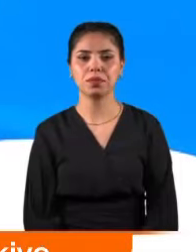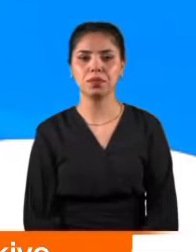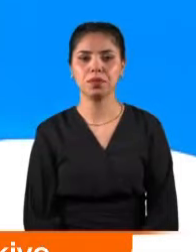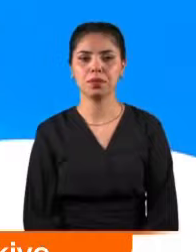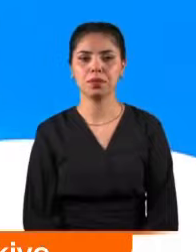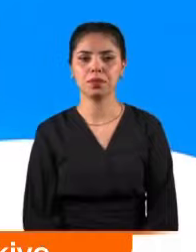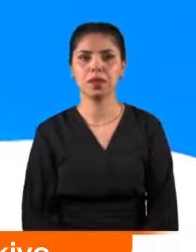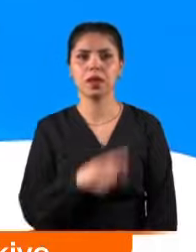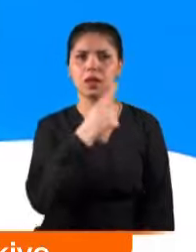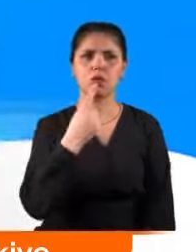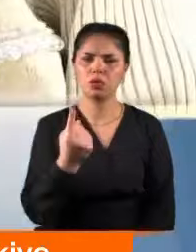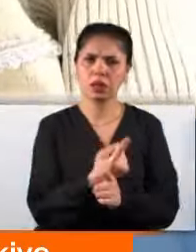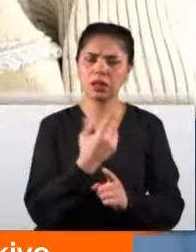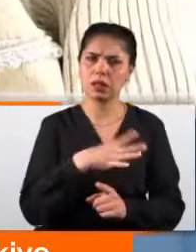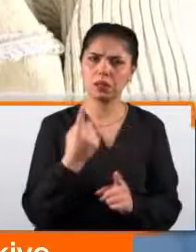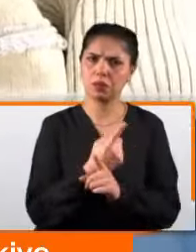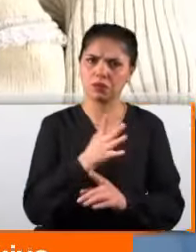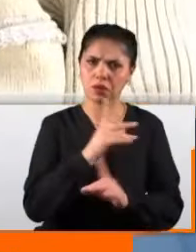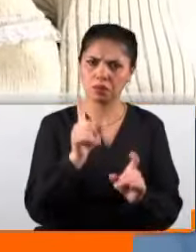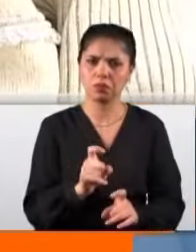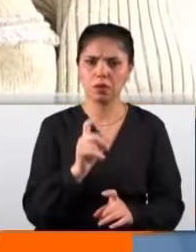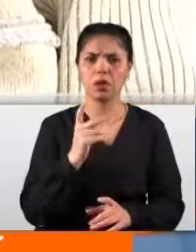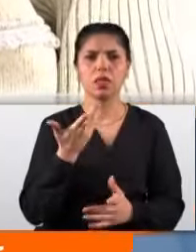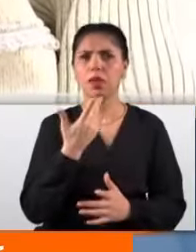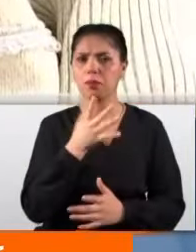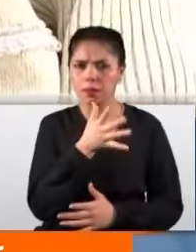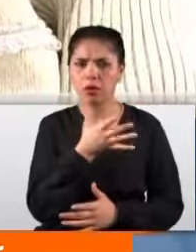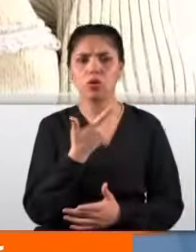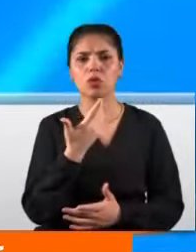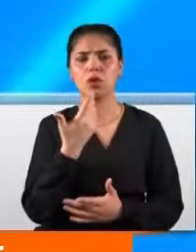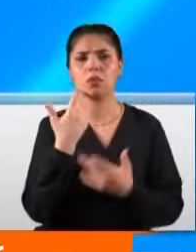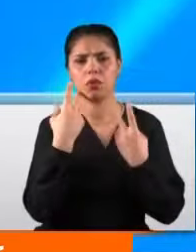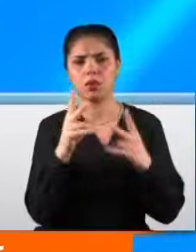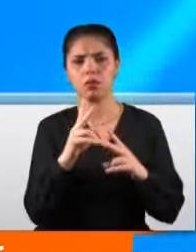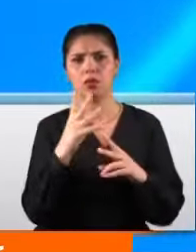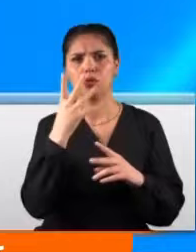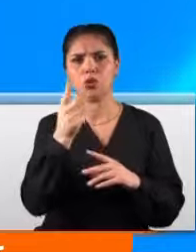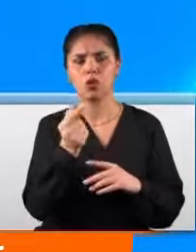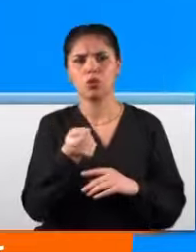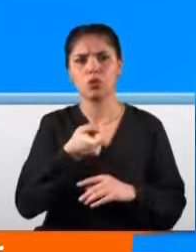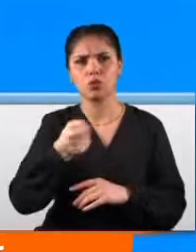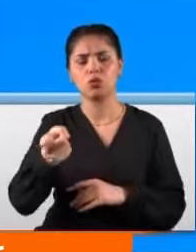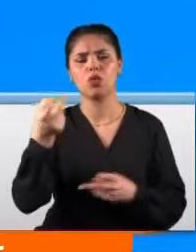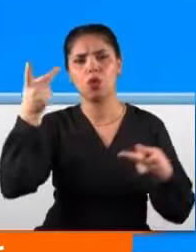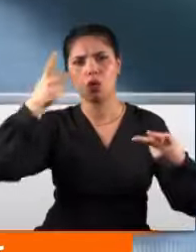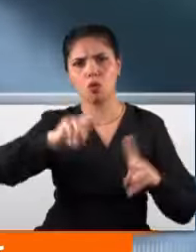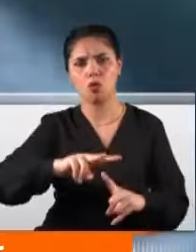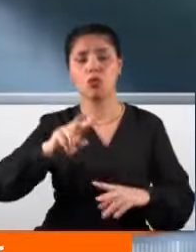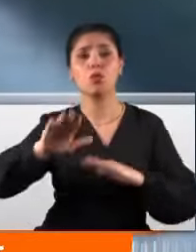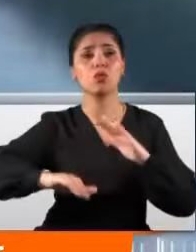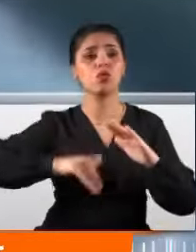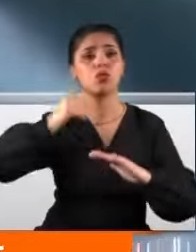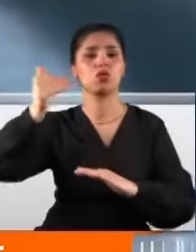Senin bana söylemek istediğin bir şey var mı? Ne biliyorsam, ne gördüksem arandan anlatır. Yok anlatmayasın bence. Dört kurşunla katledildi, ölümünün